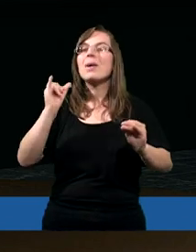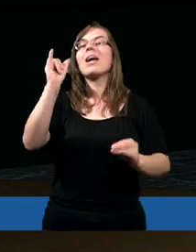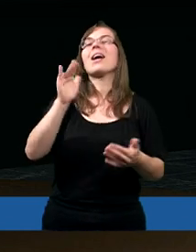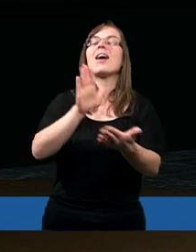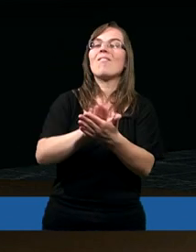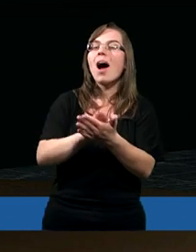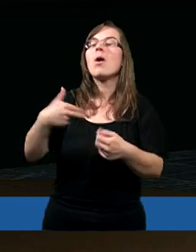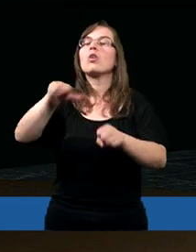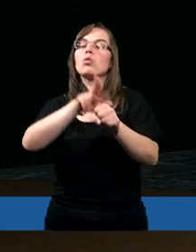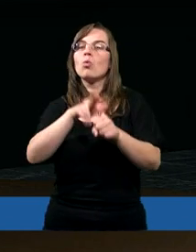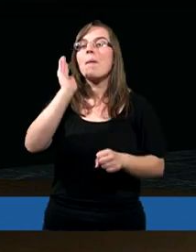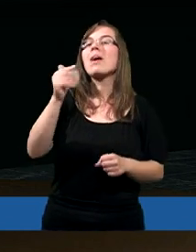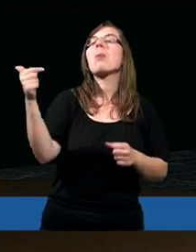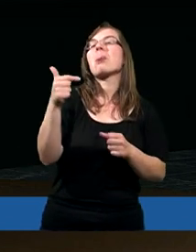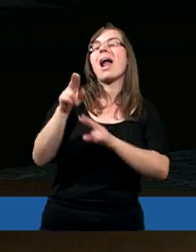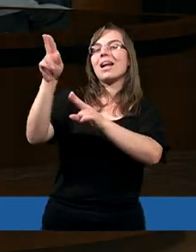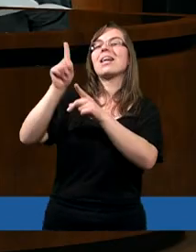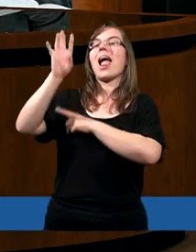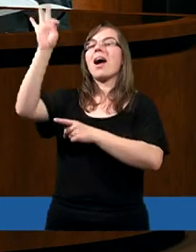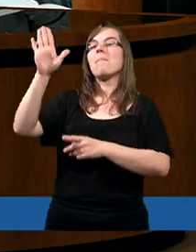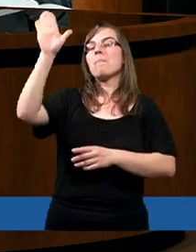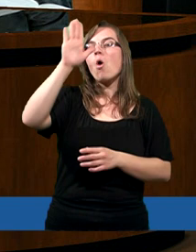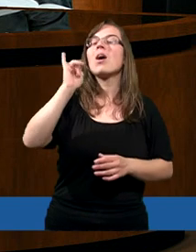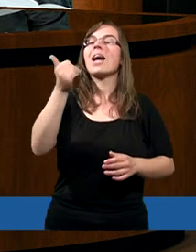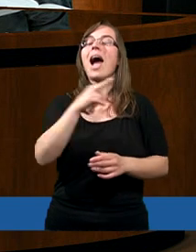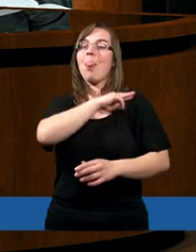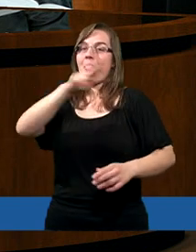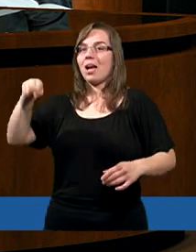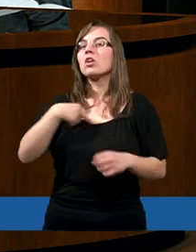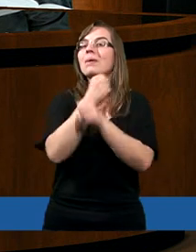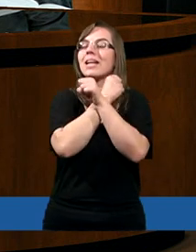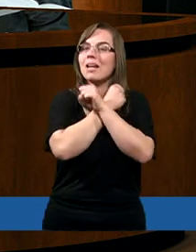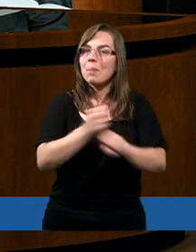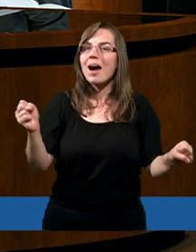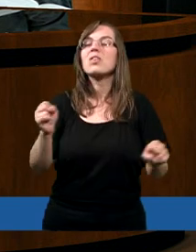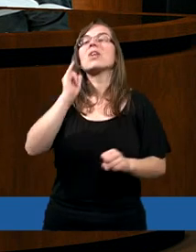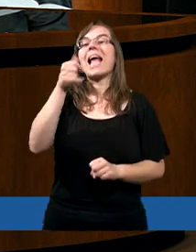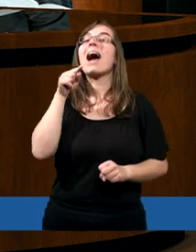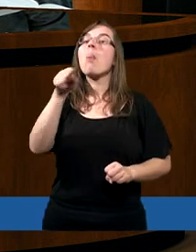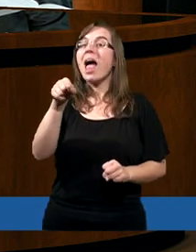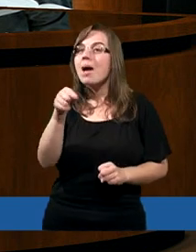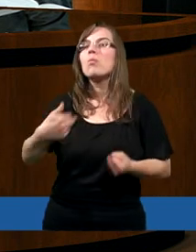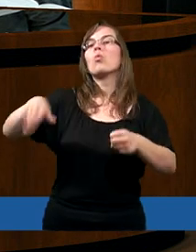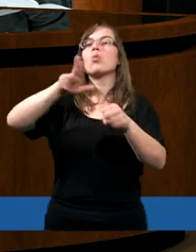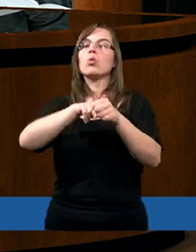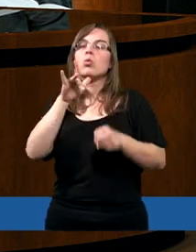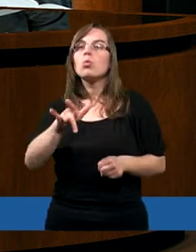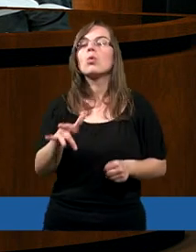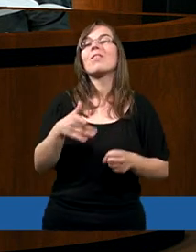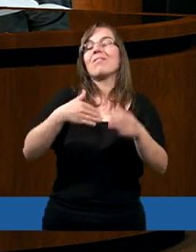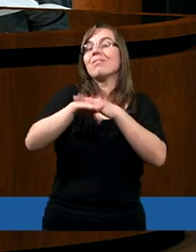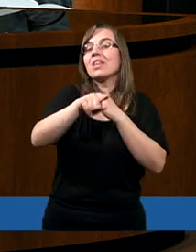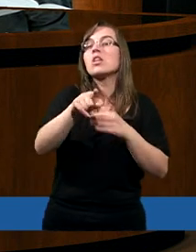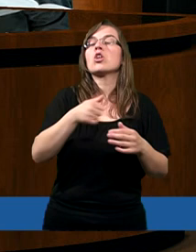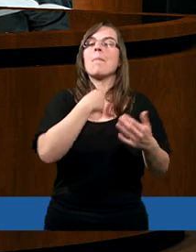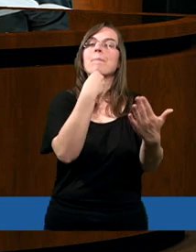będzie należna Bogu jako naszemu stworzycielowi, jako temu, który przyszedł